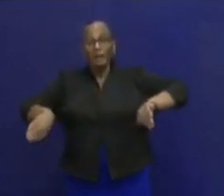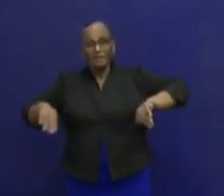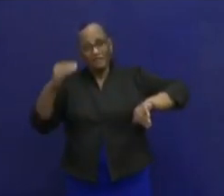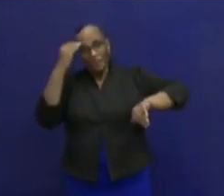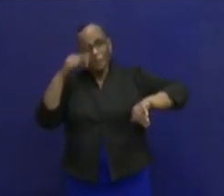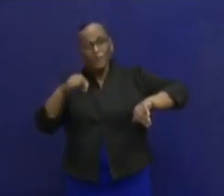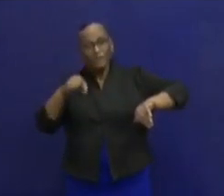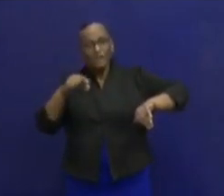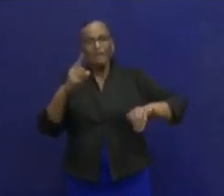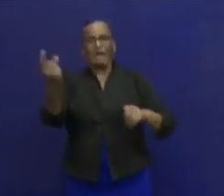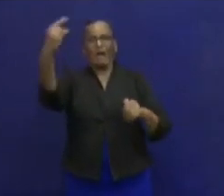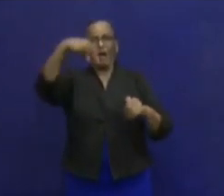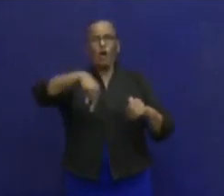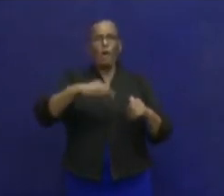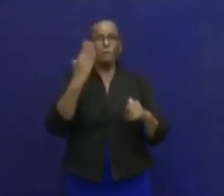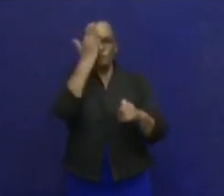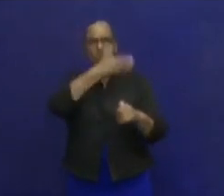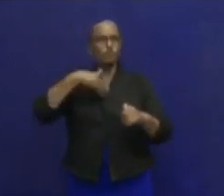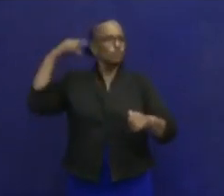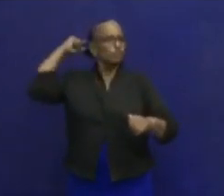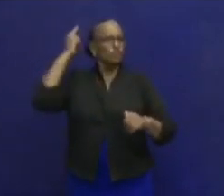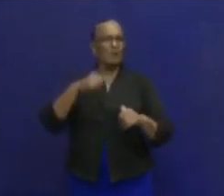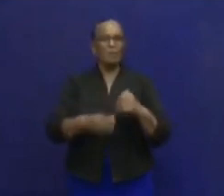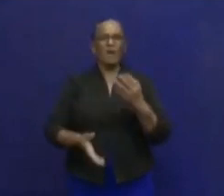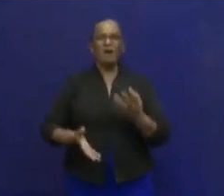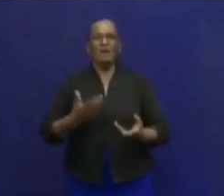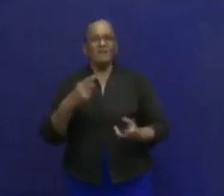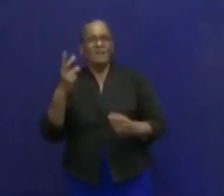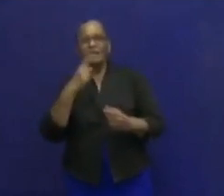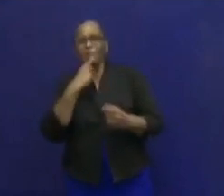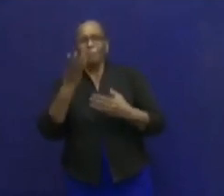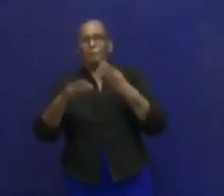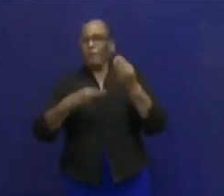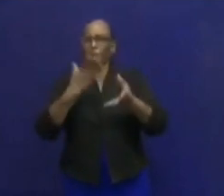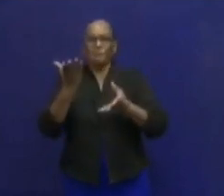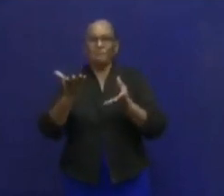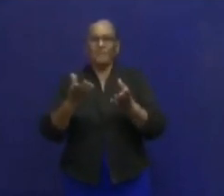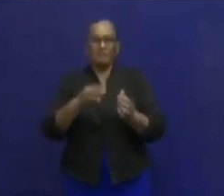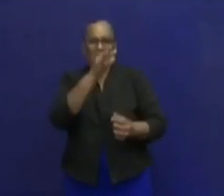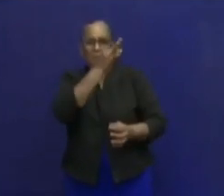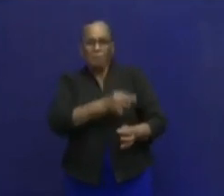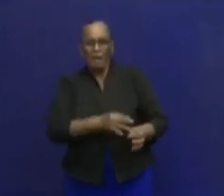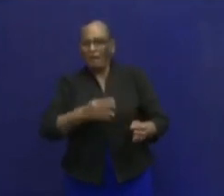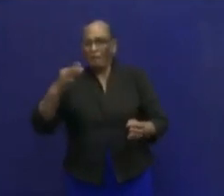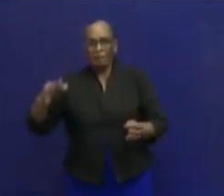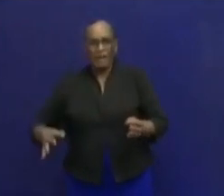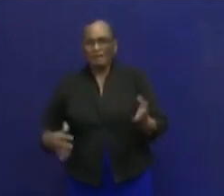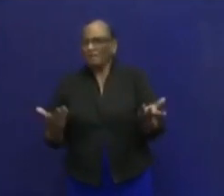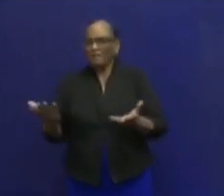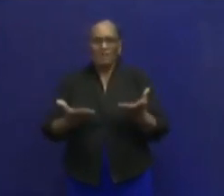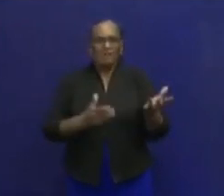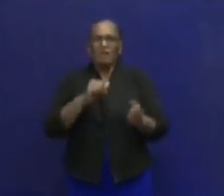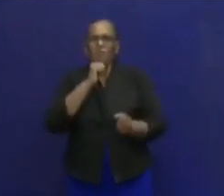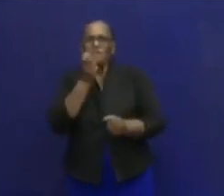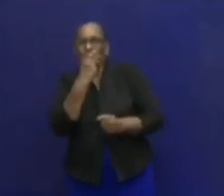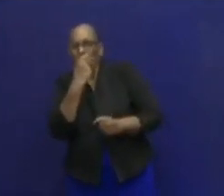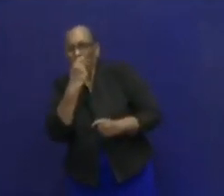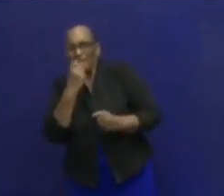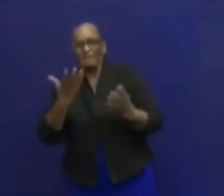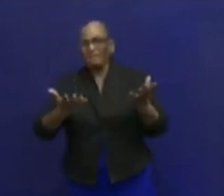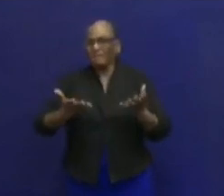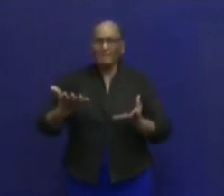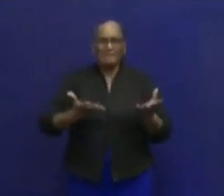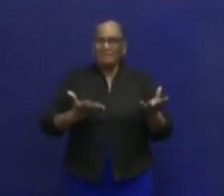En wanneer u aankomt in Suriname is er een heleboel te zeggen. Van de plek waar u bent, tot wat u moet eten